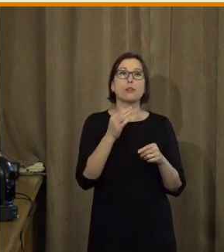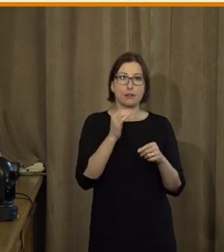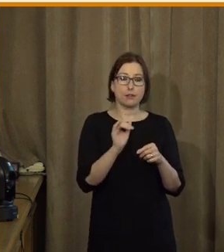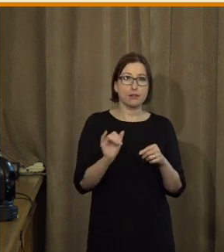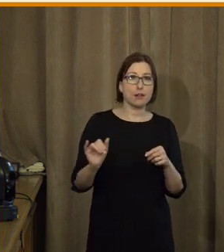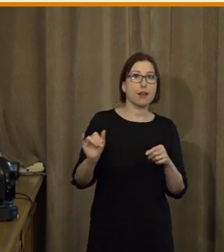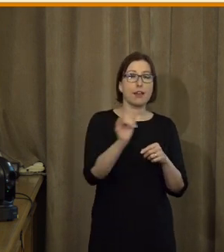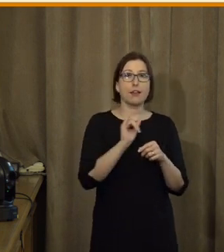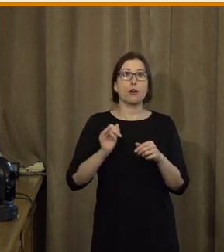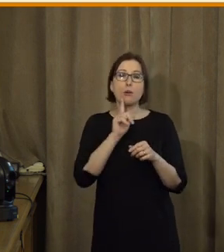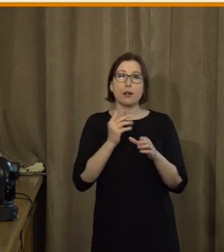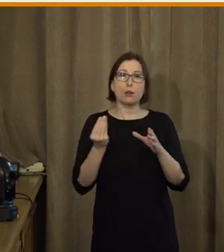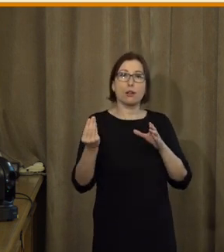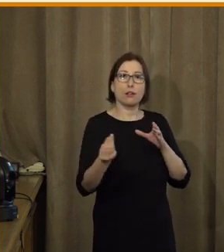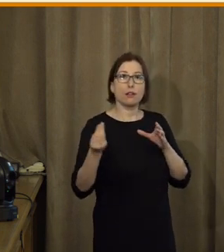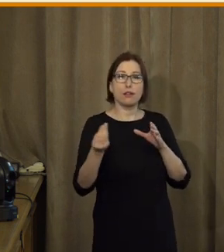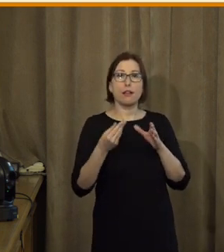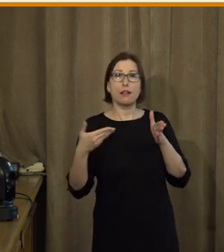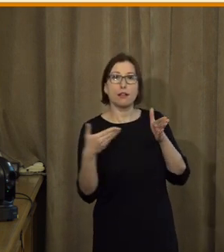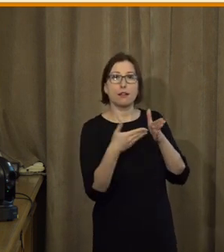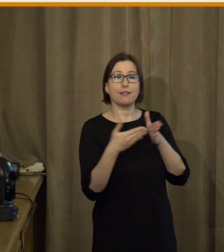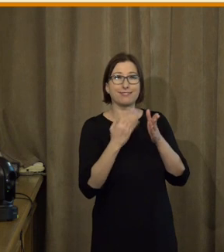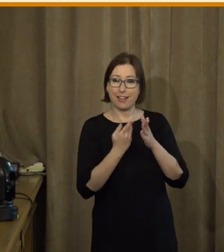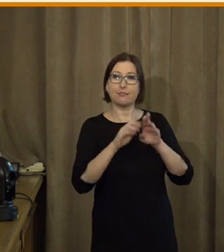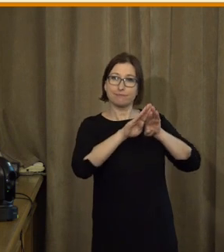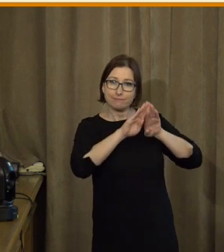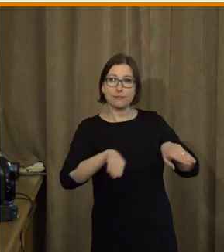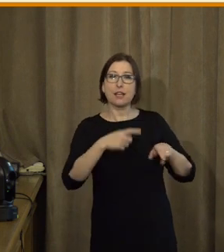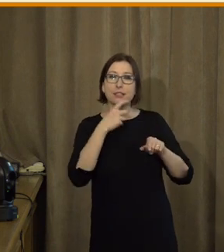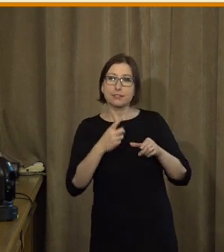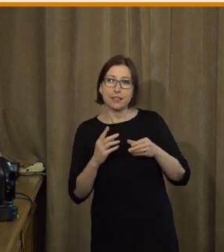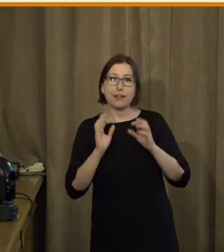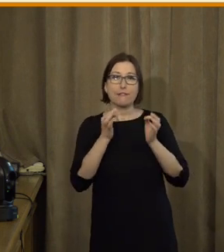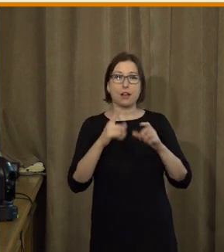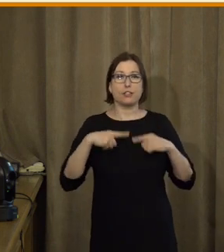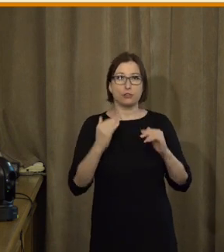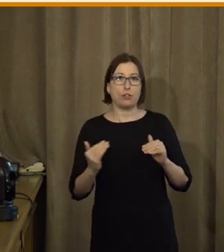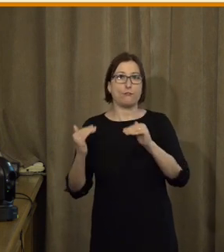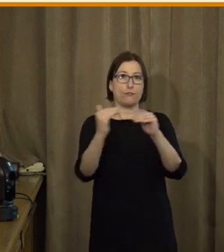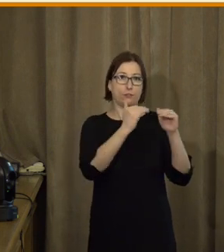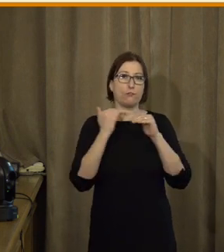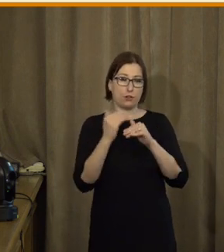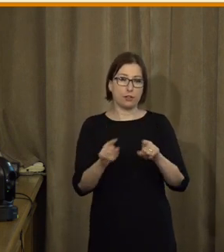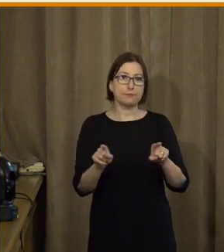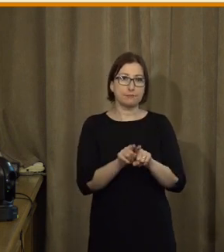nezůstal opodál a všichni měli právě rovné šance a mohli žít co nejkvalitnější život v České republice.